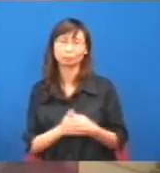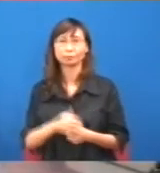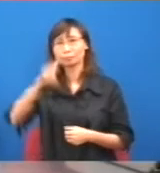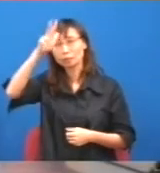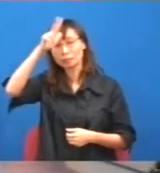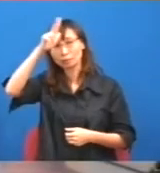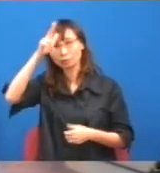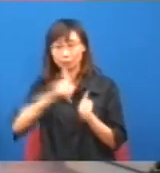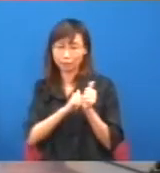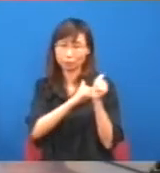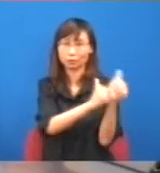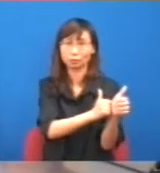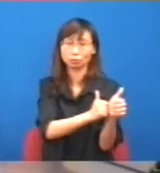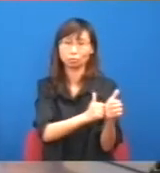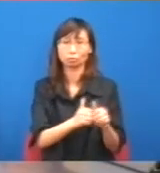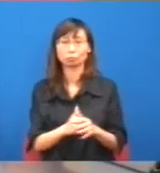據他們的,